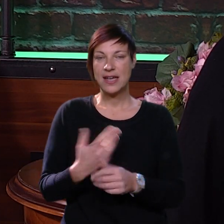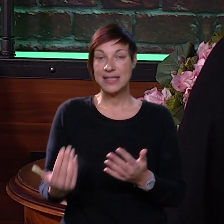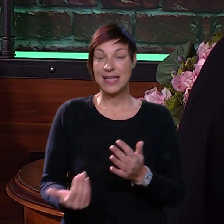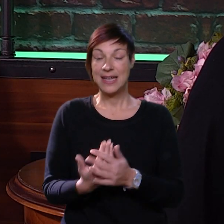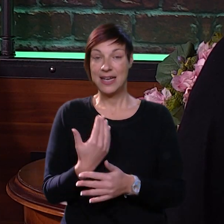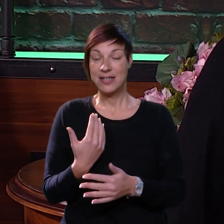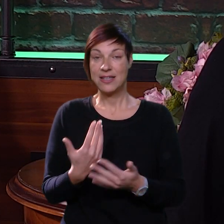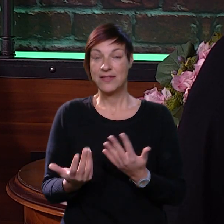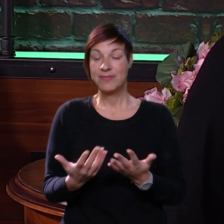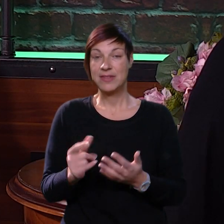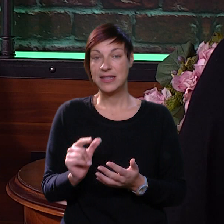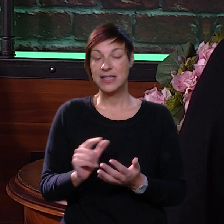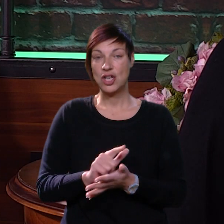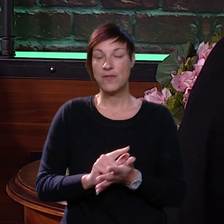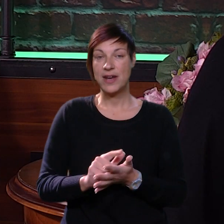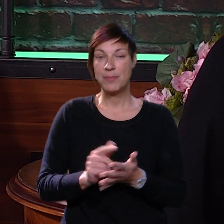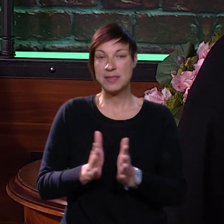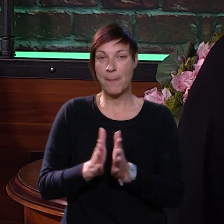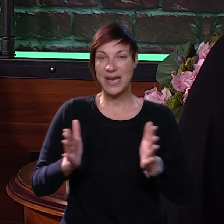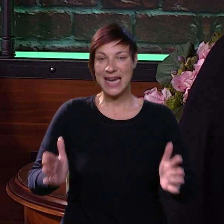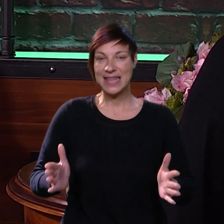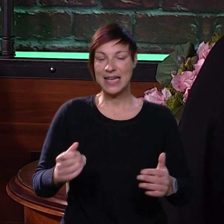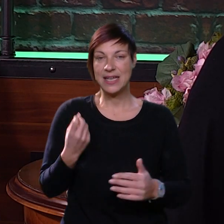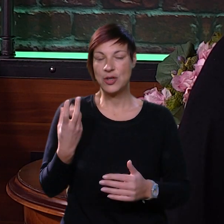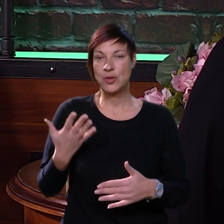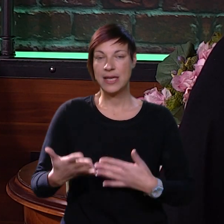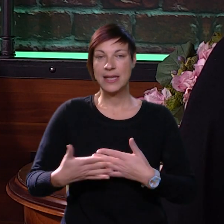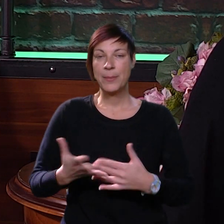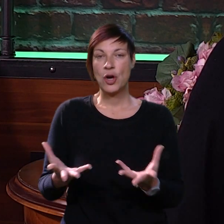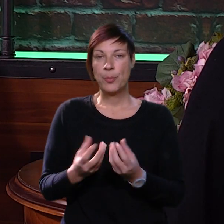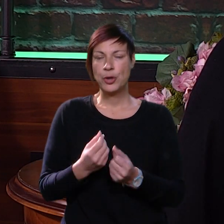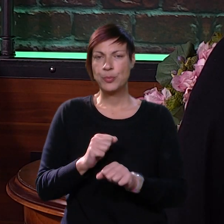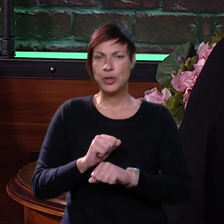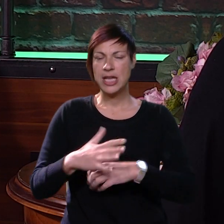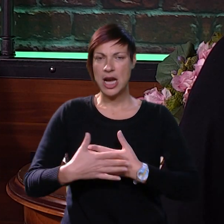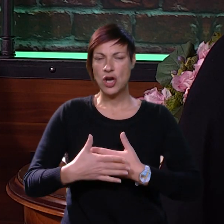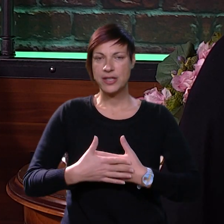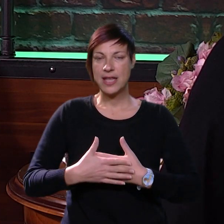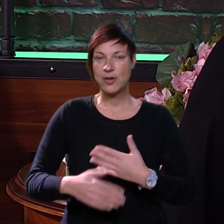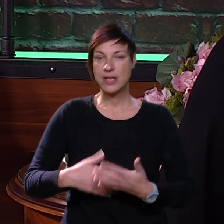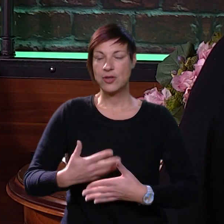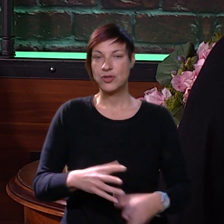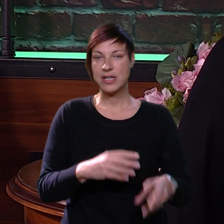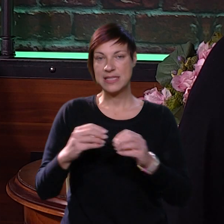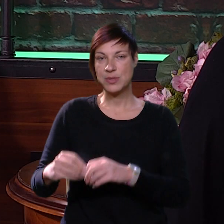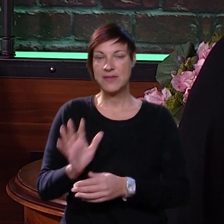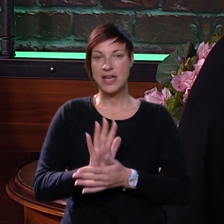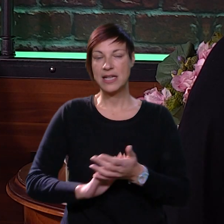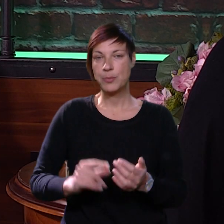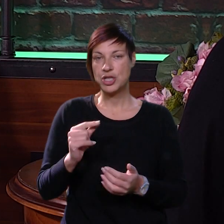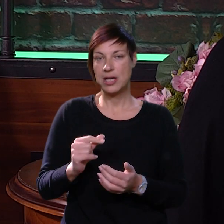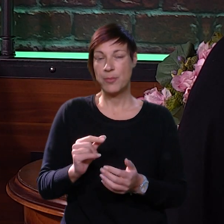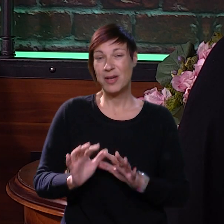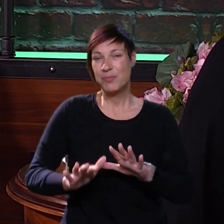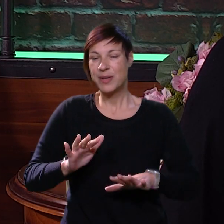na novi način. Dio vremena smo bili na daljinu, kada je bio potpuni lockdown, nakon toga smo se vratili i